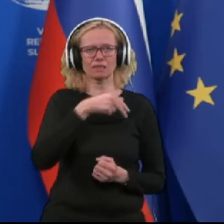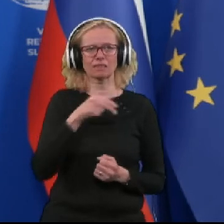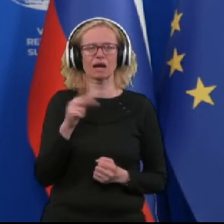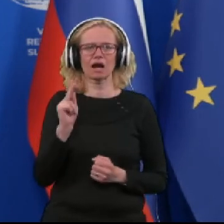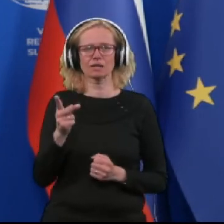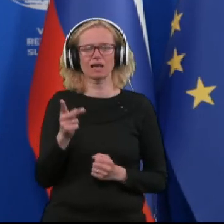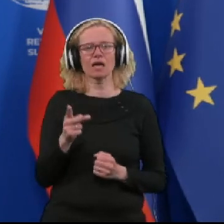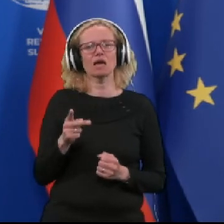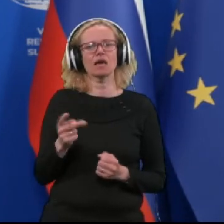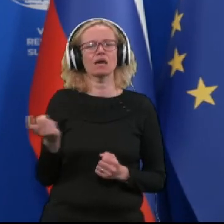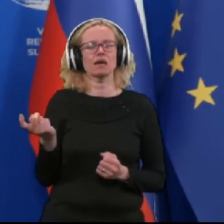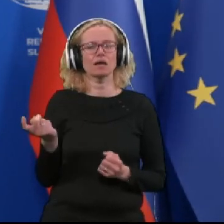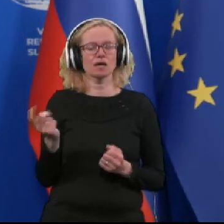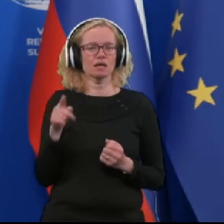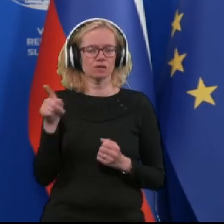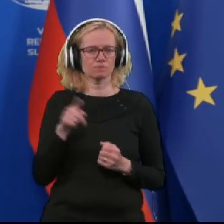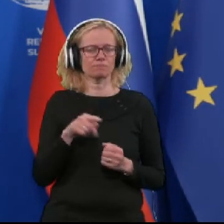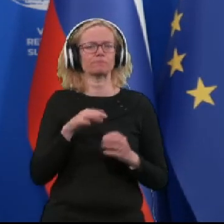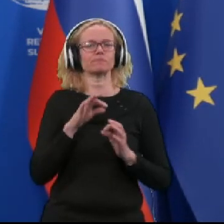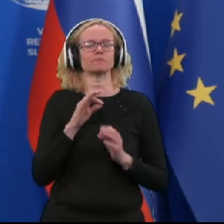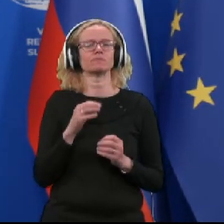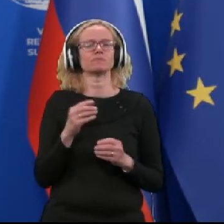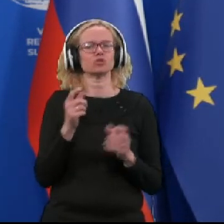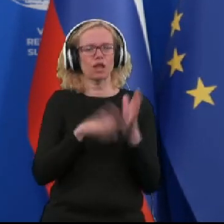pa je tudi psihologinje v društvu psihologov. Izvolite.